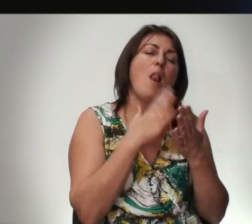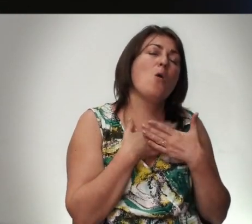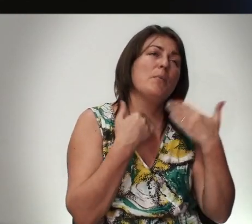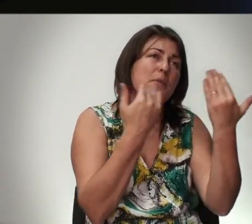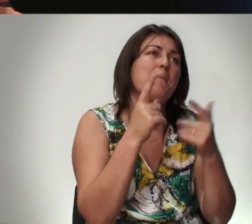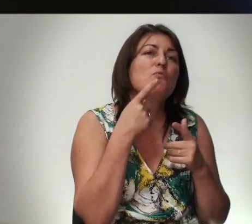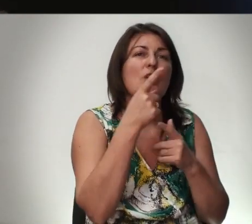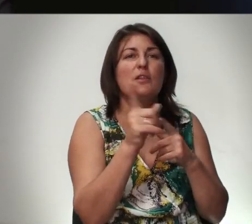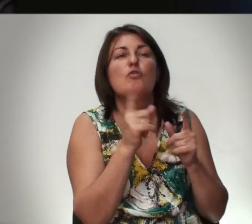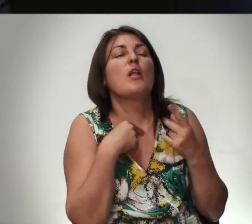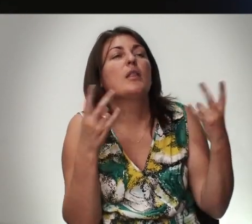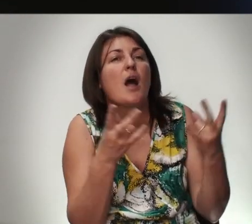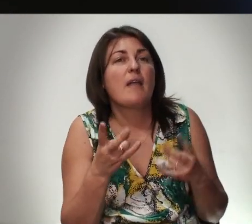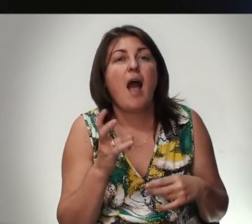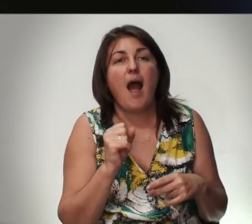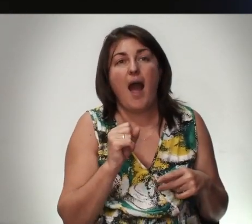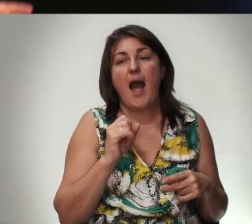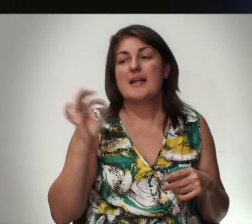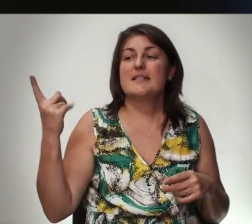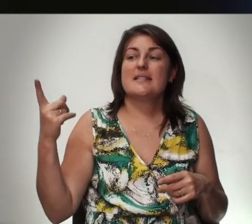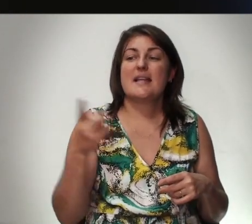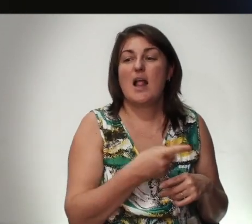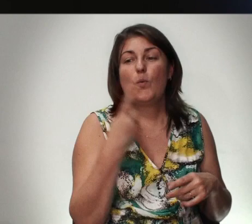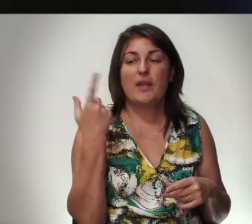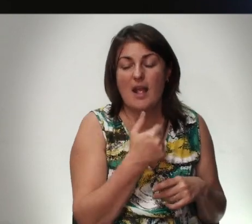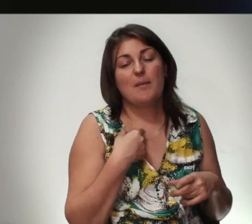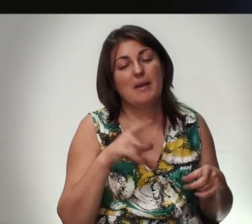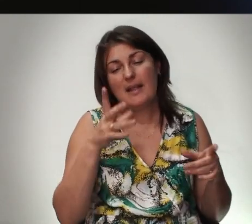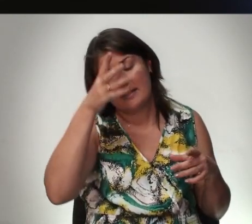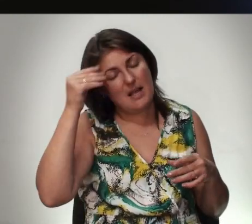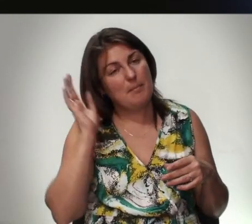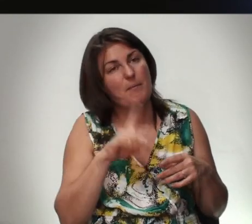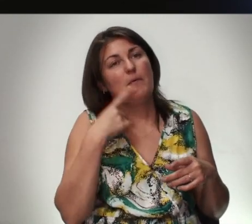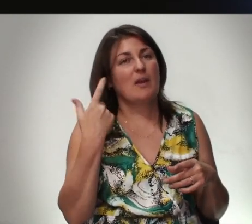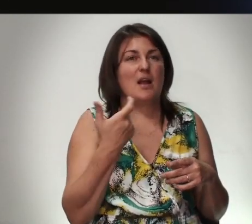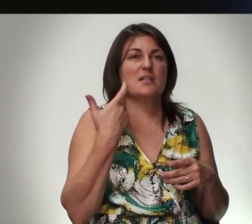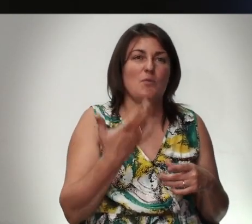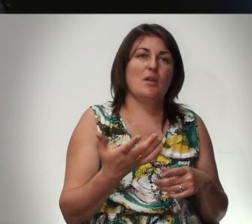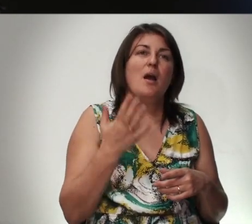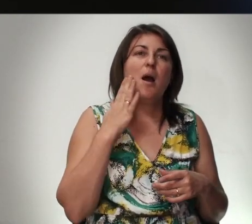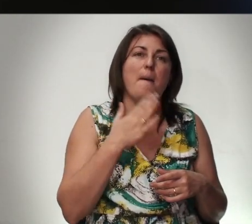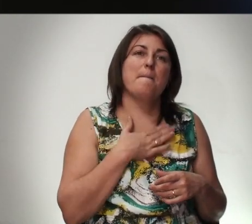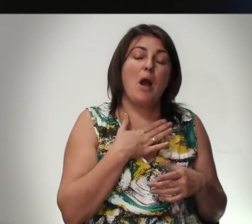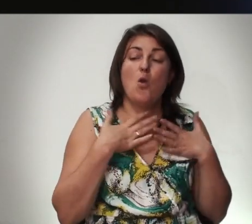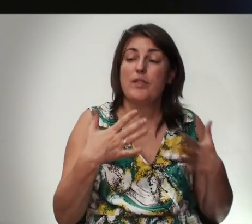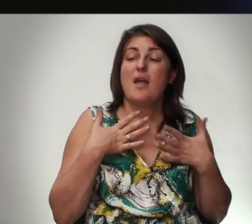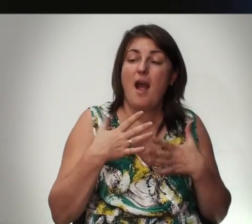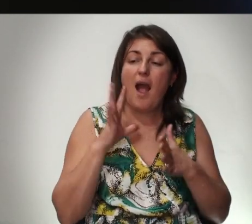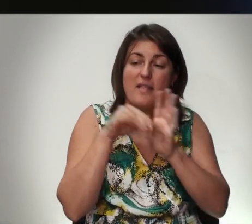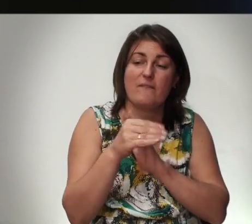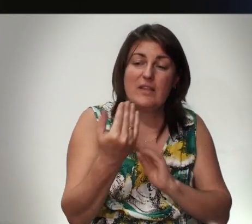Тебя Потому Что Мне Что То Нужно А Целую Неделю Мы Где-то Забываем Говорит Господь Мое Дыхание В Тебе